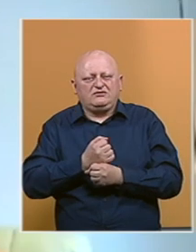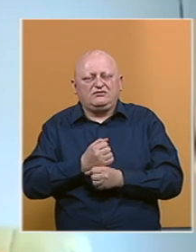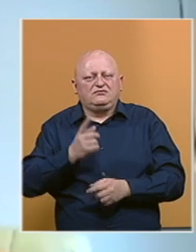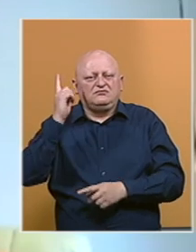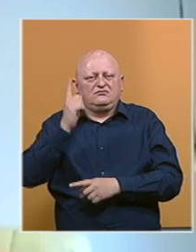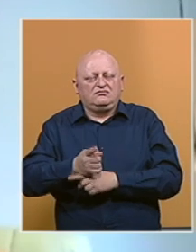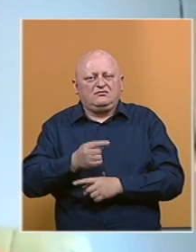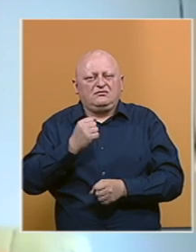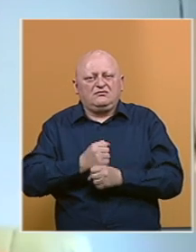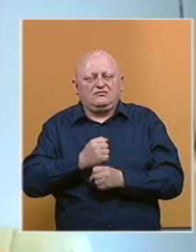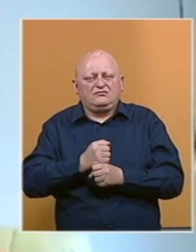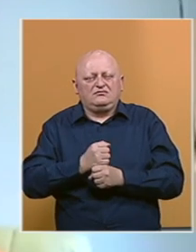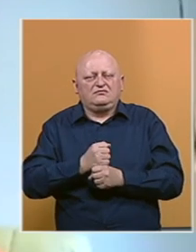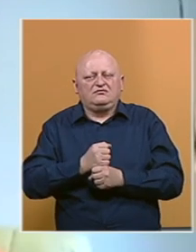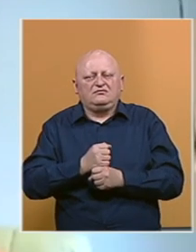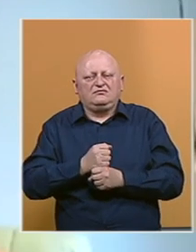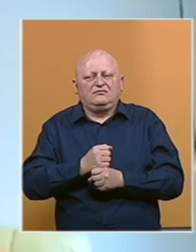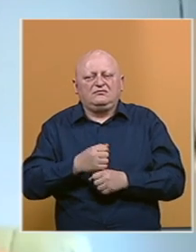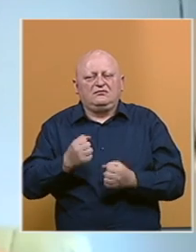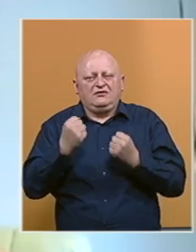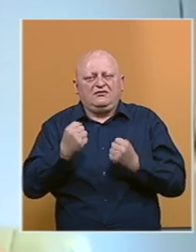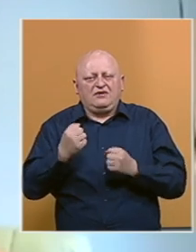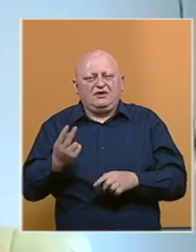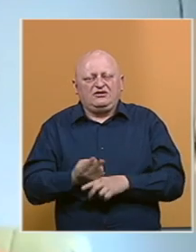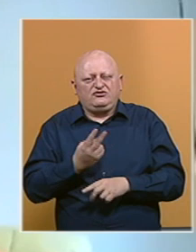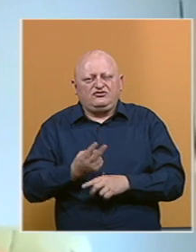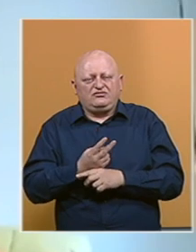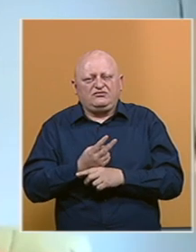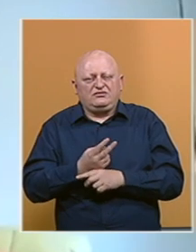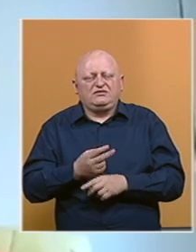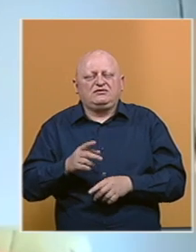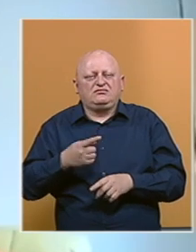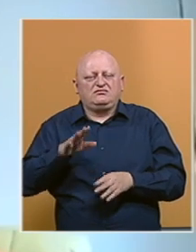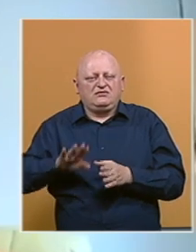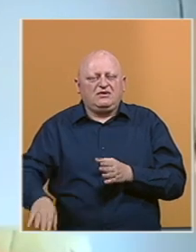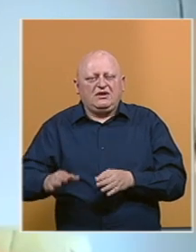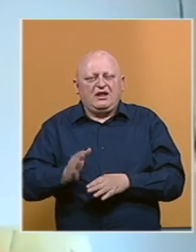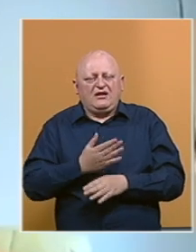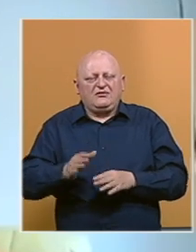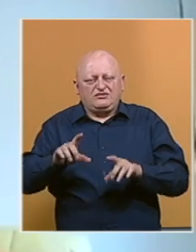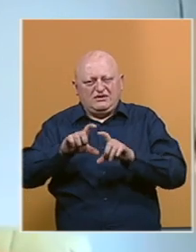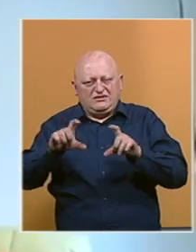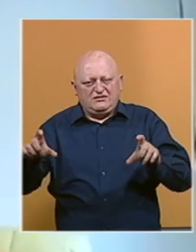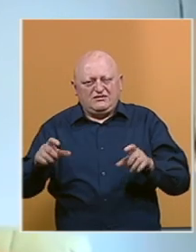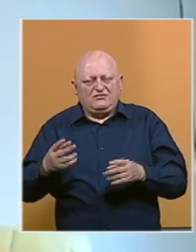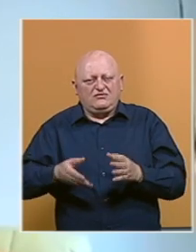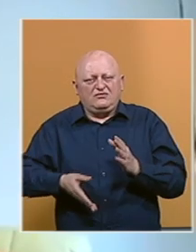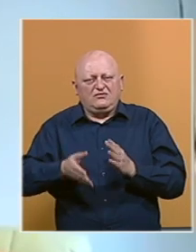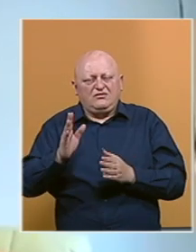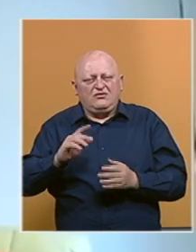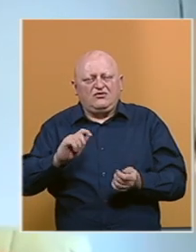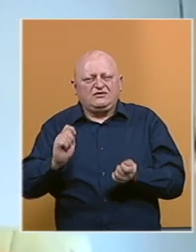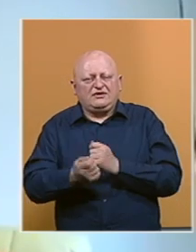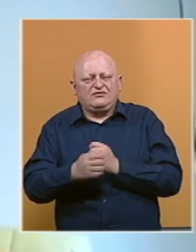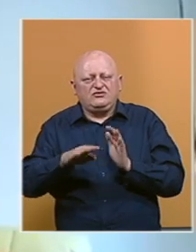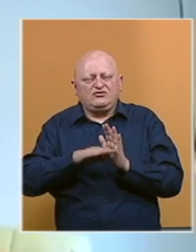naloženo da izvrši, citiram, jačanje državnih na uštrb entitetskih institucija kroz reviziju Ustava